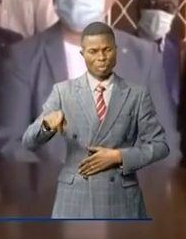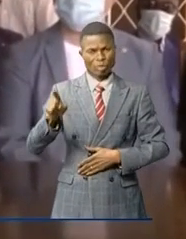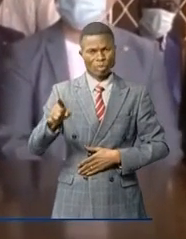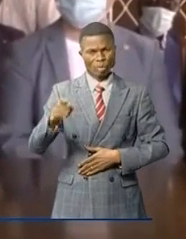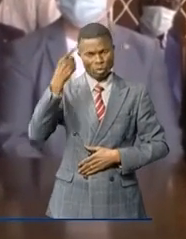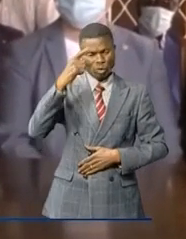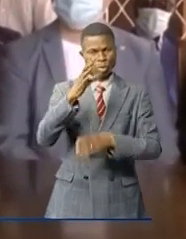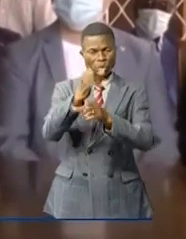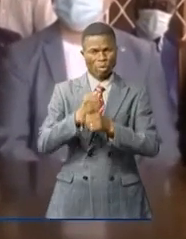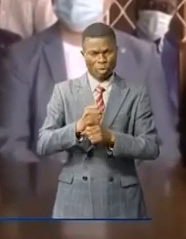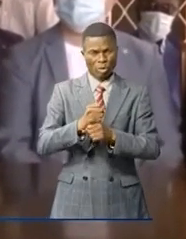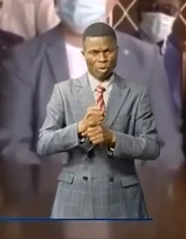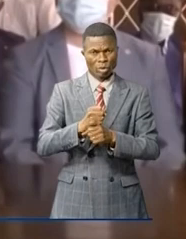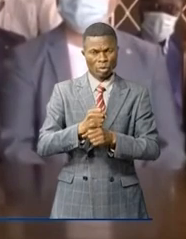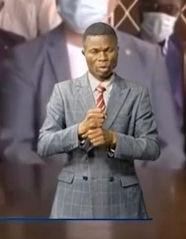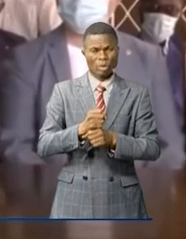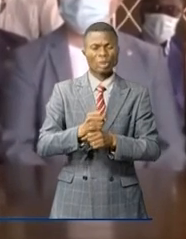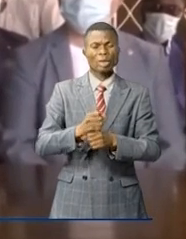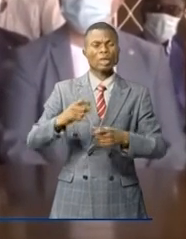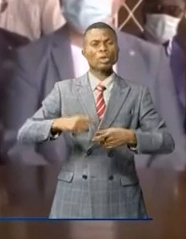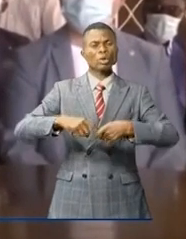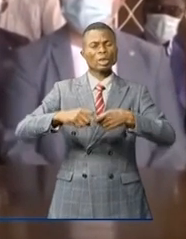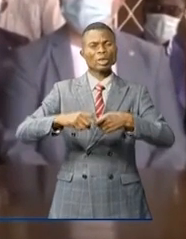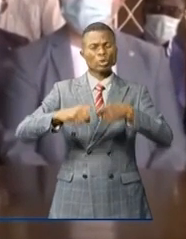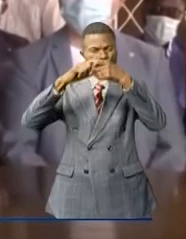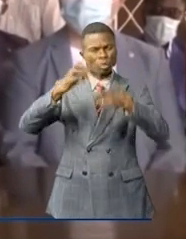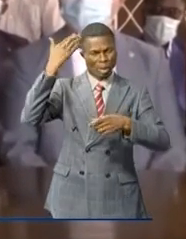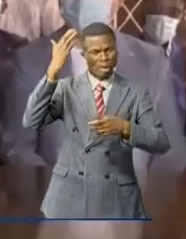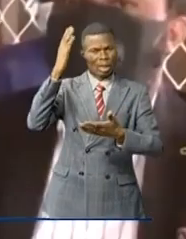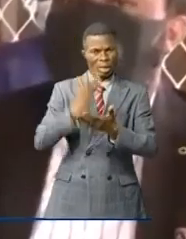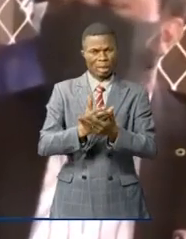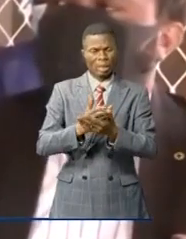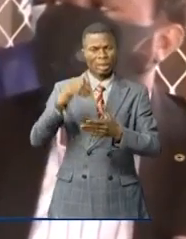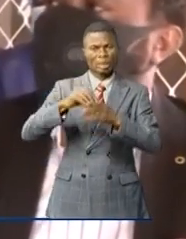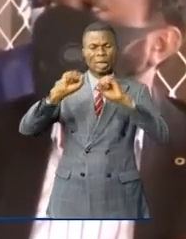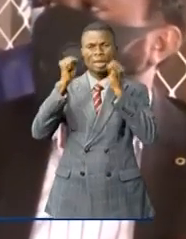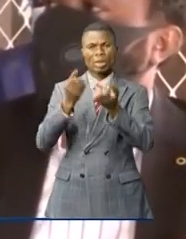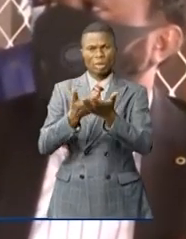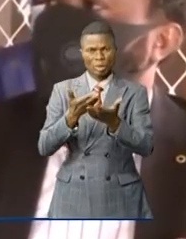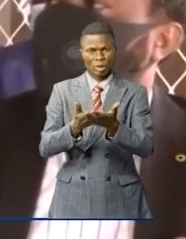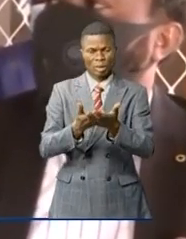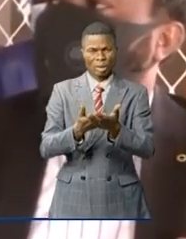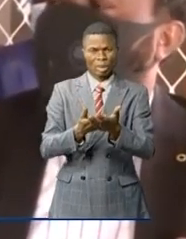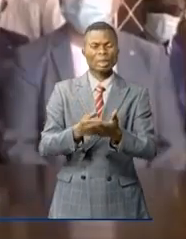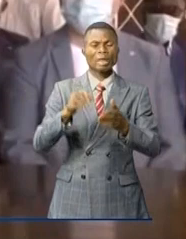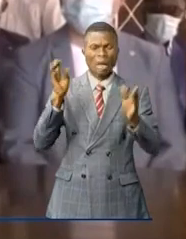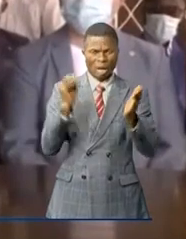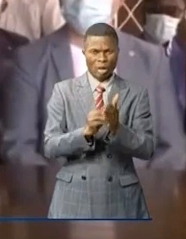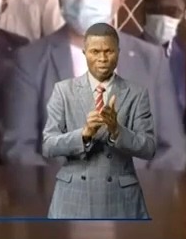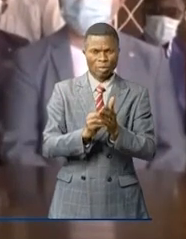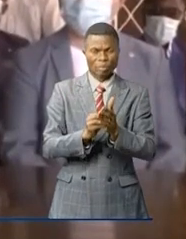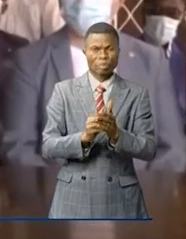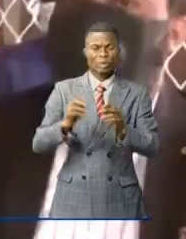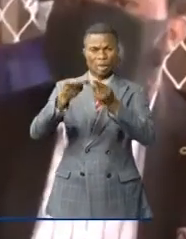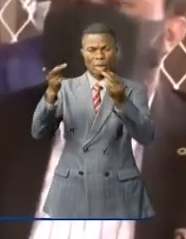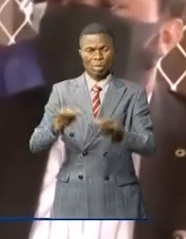pour obtenir la levée de la mesure des suspensions prises contre cette société en rassurant par la même occasion que leur